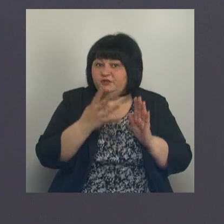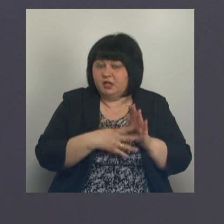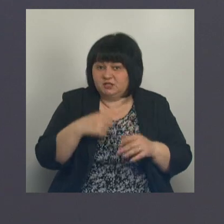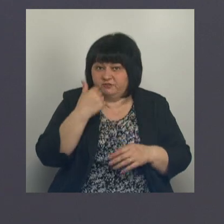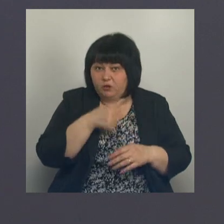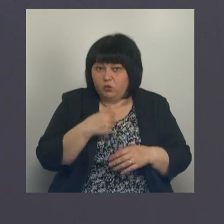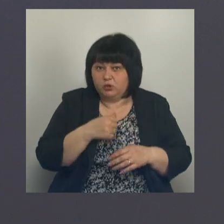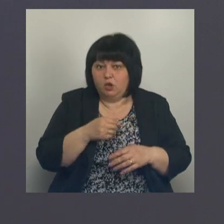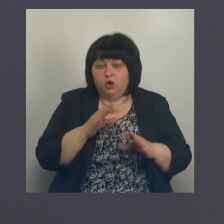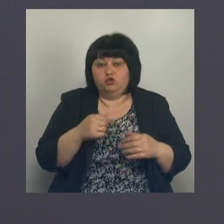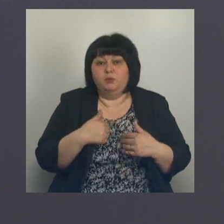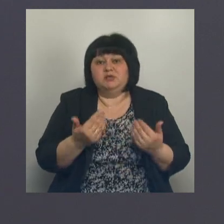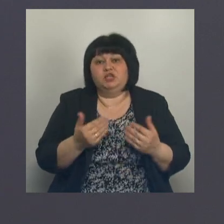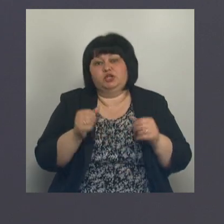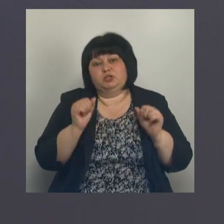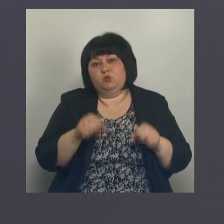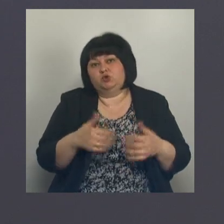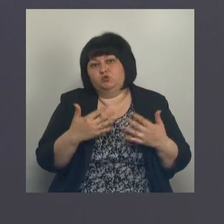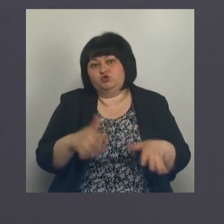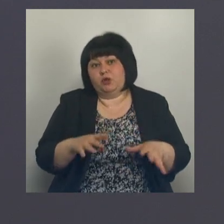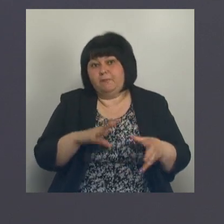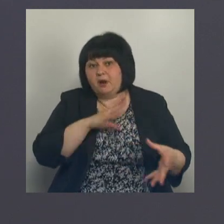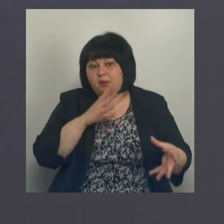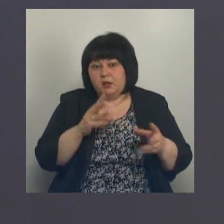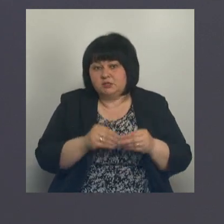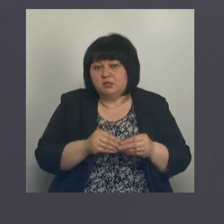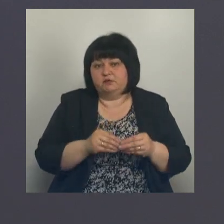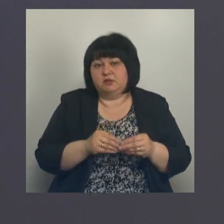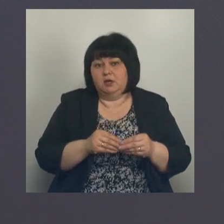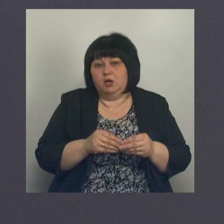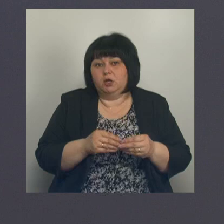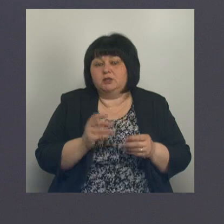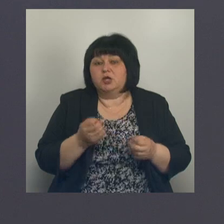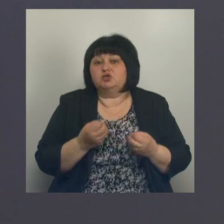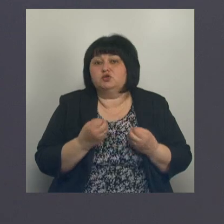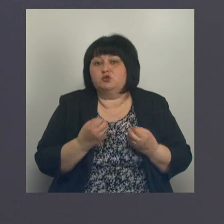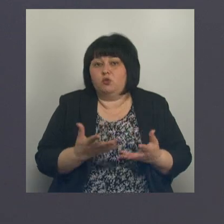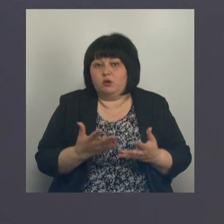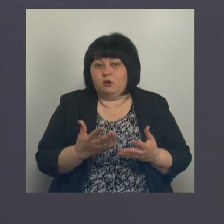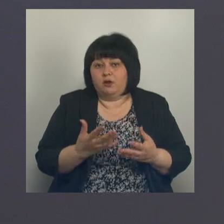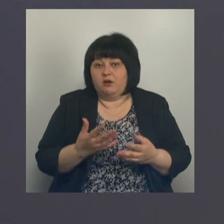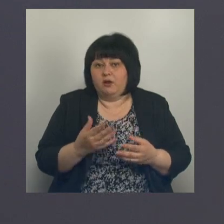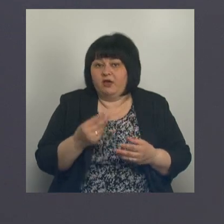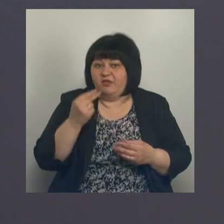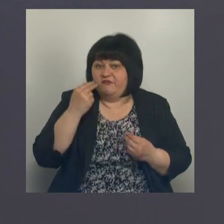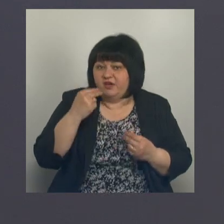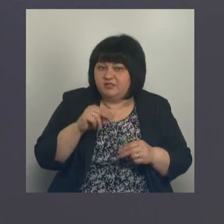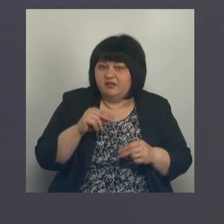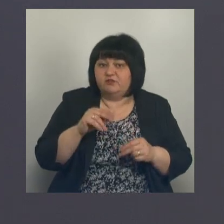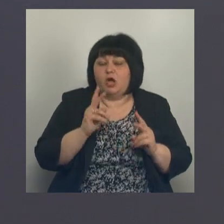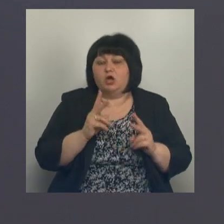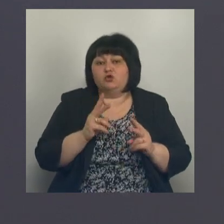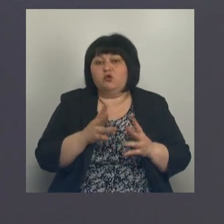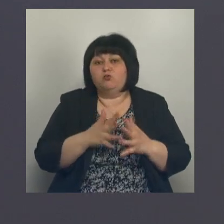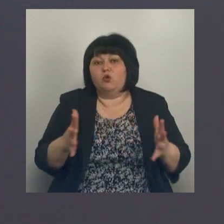то мы сейчас можем уже проанализировать, насколько все-таки эффективно и кто больше всего